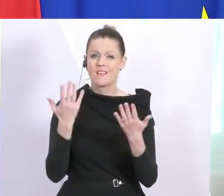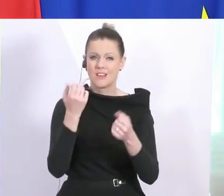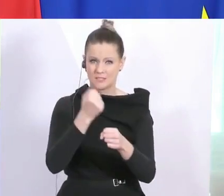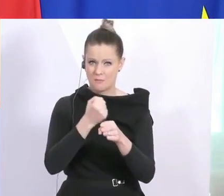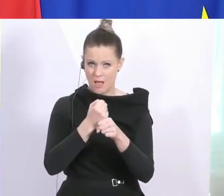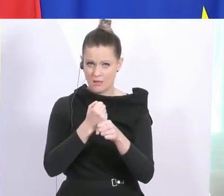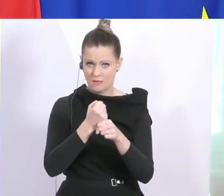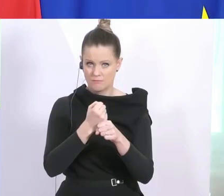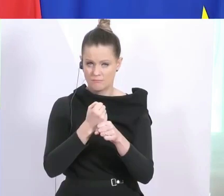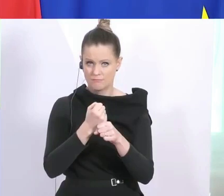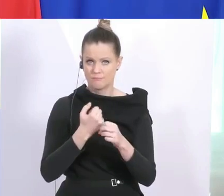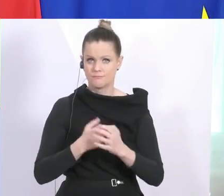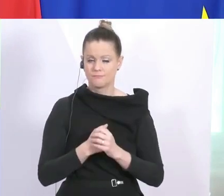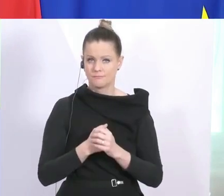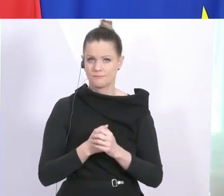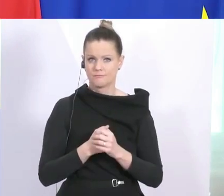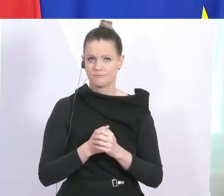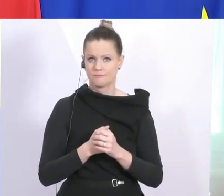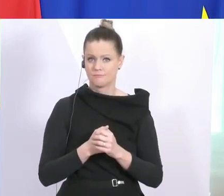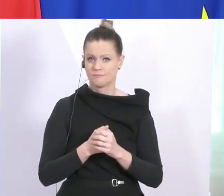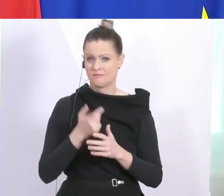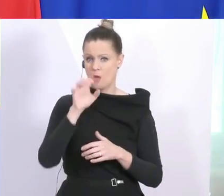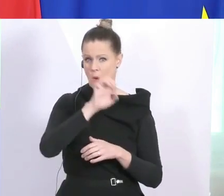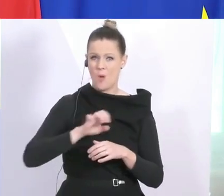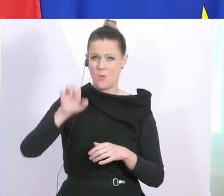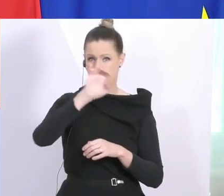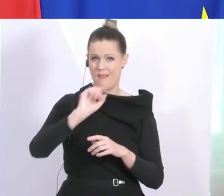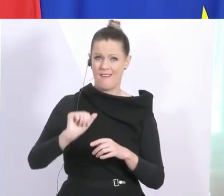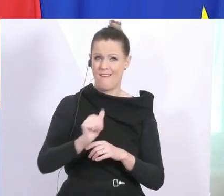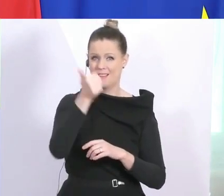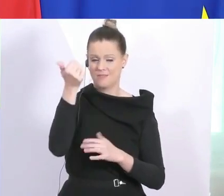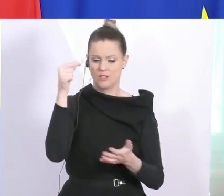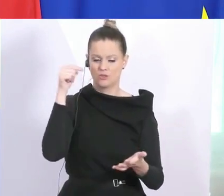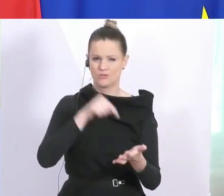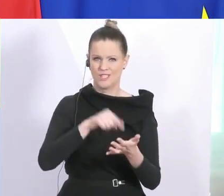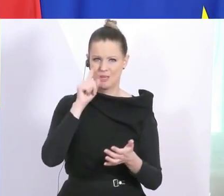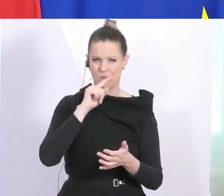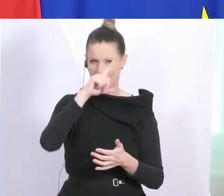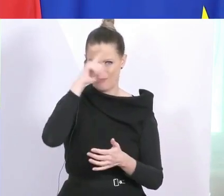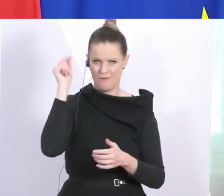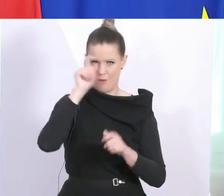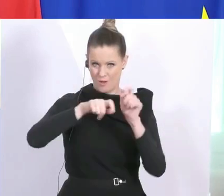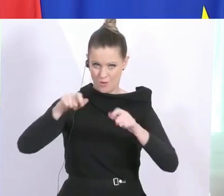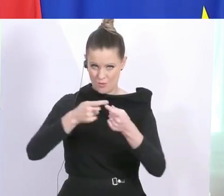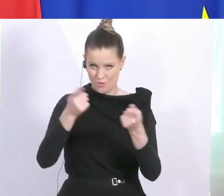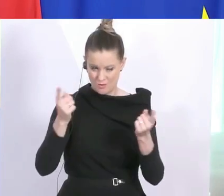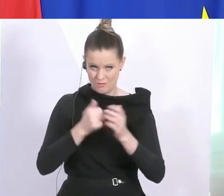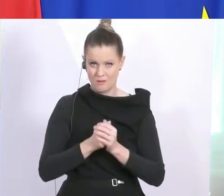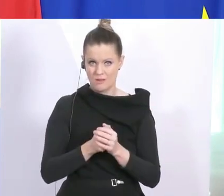erstmals als eines der ersten Länder in Europa eine Stichprobe in der Bevölkerung. Wir testen